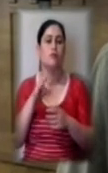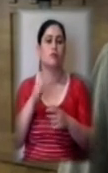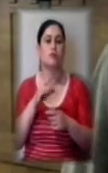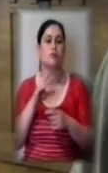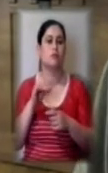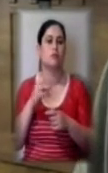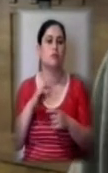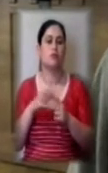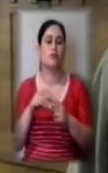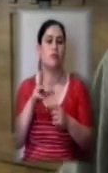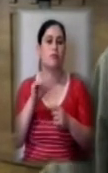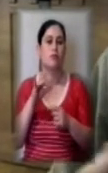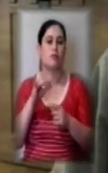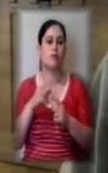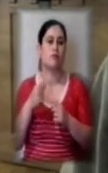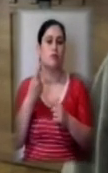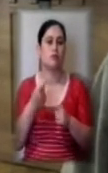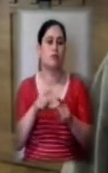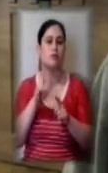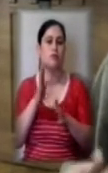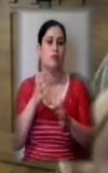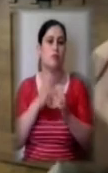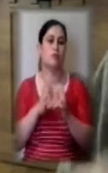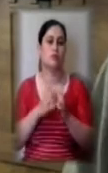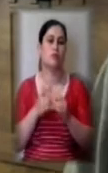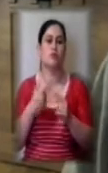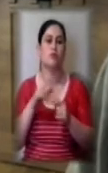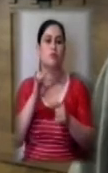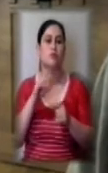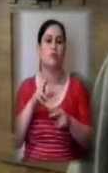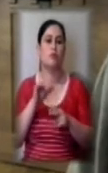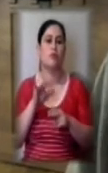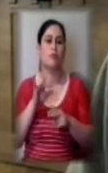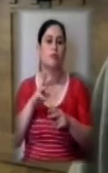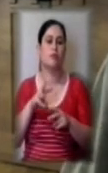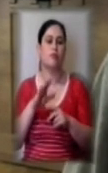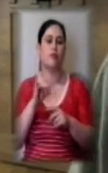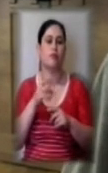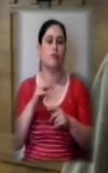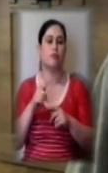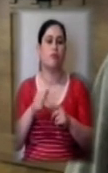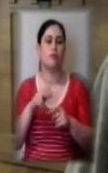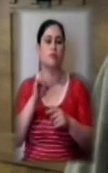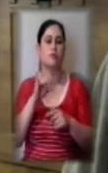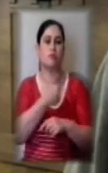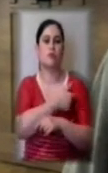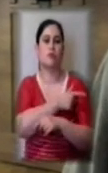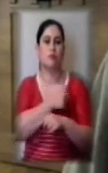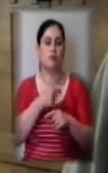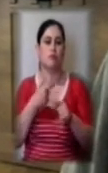майже в одному такій Херсоні. І коли є постанова Кабміна і вимоги головного санітарного лікаря, там нічого про катери не прописується.